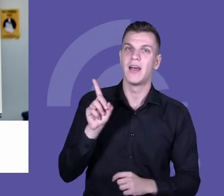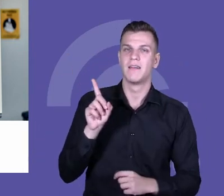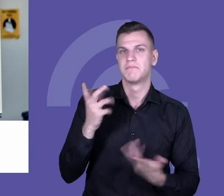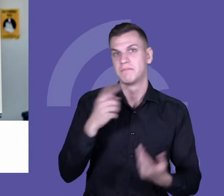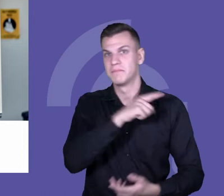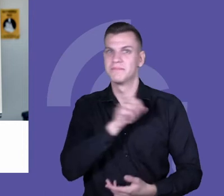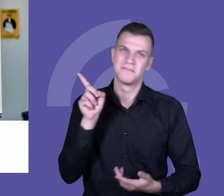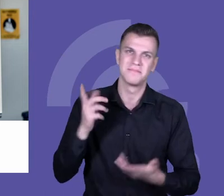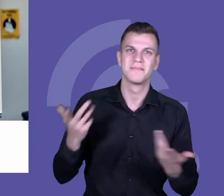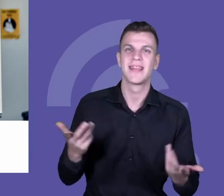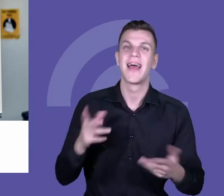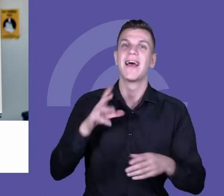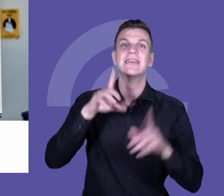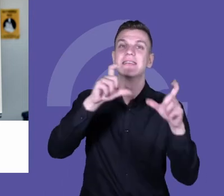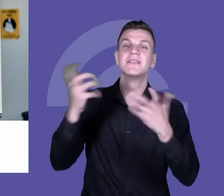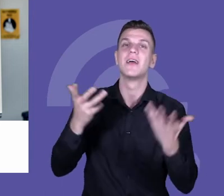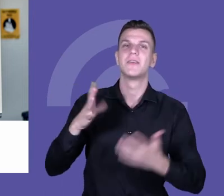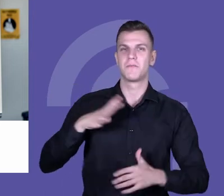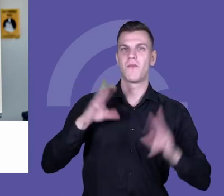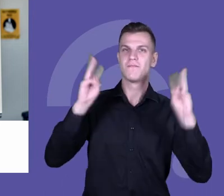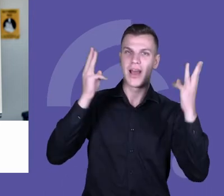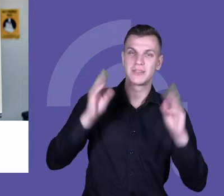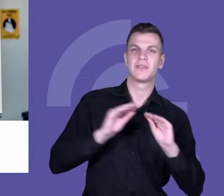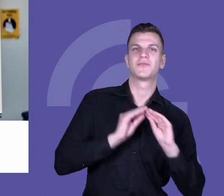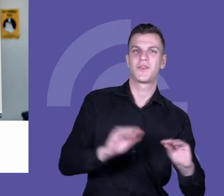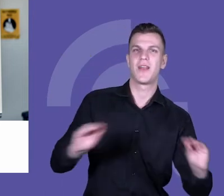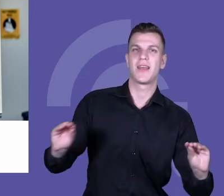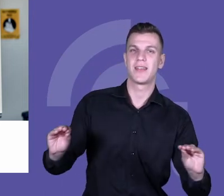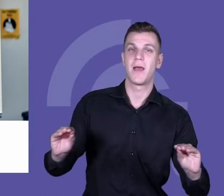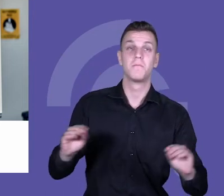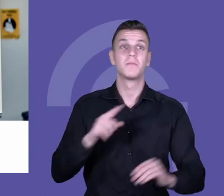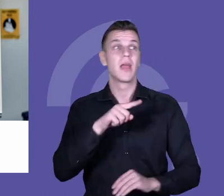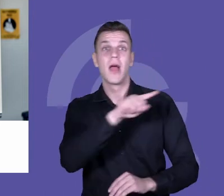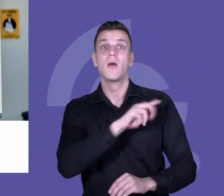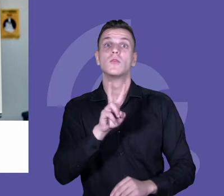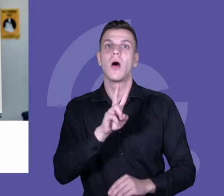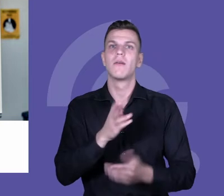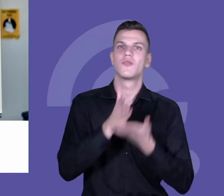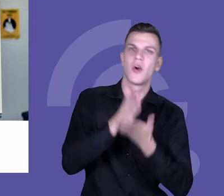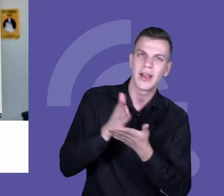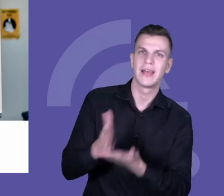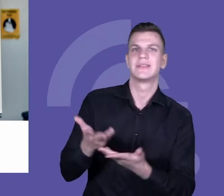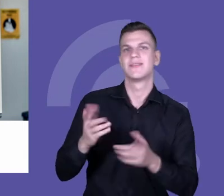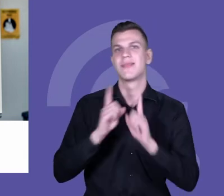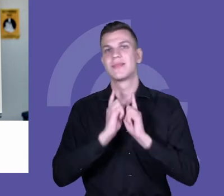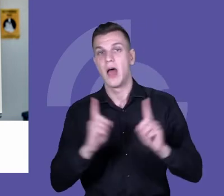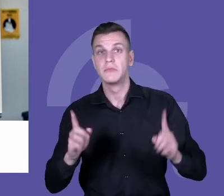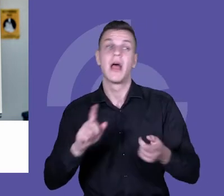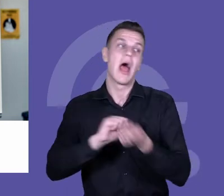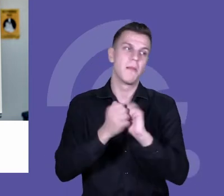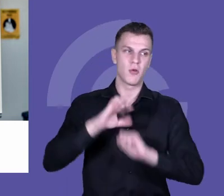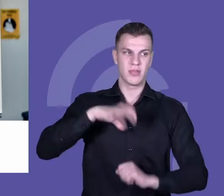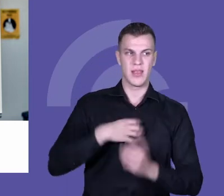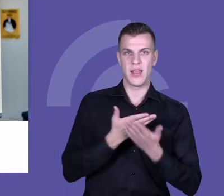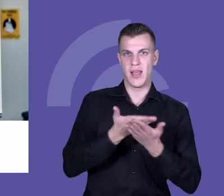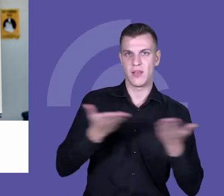z naszych warsztatów i szkoleń. To są wszystko albo doradcy, albo nauczyciele, albo dyrektorzy, którzy są w projekcie. Także